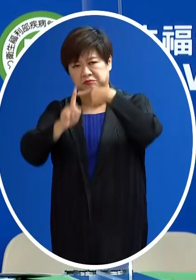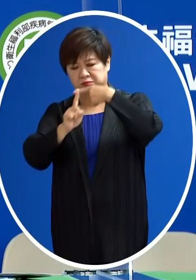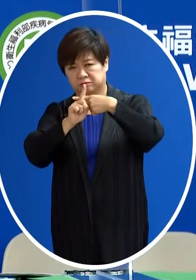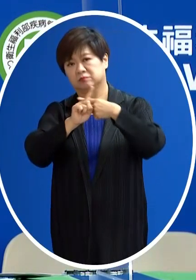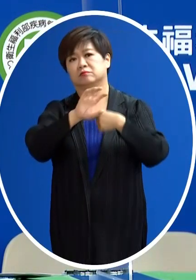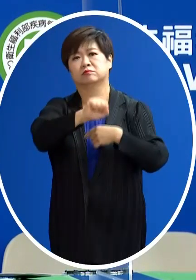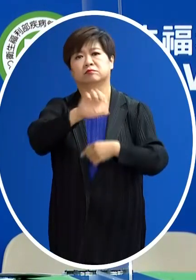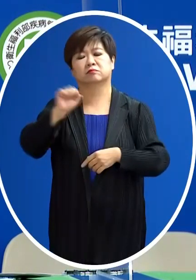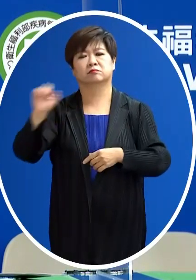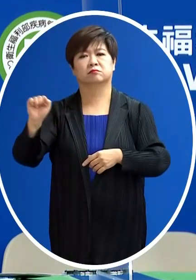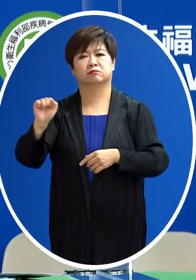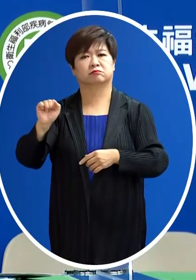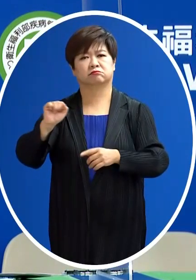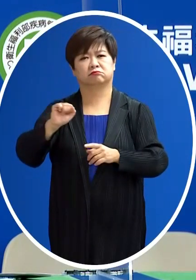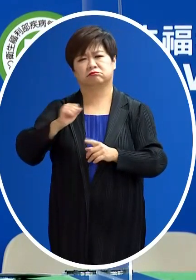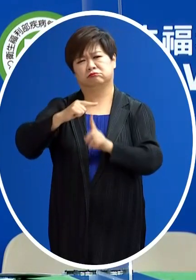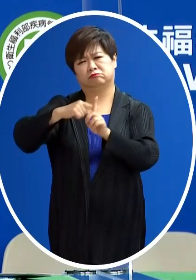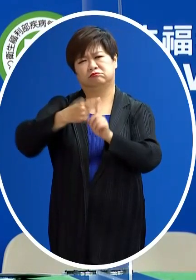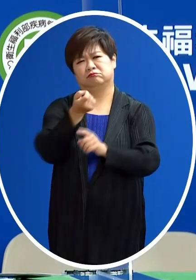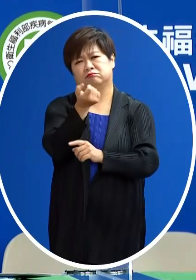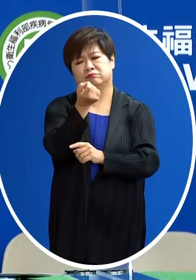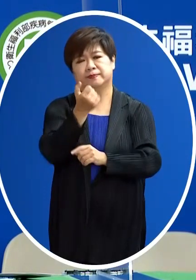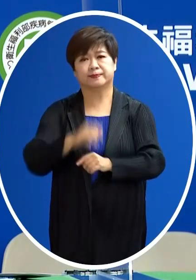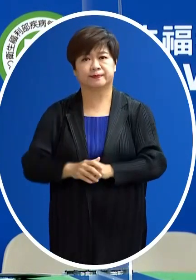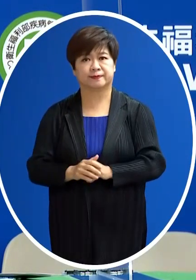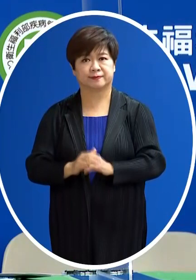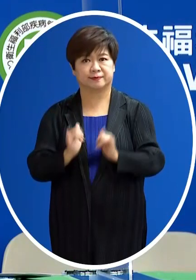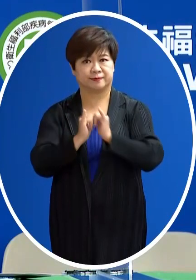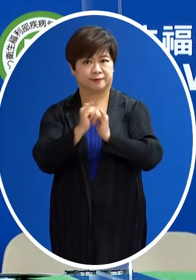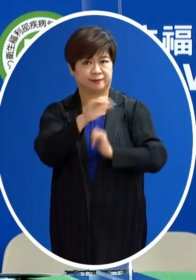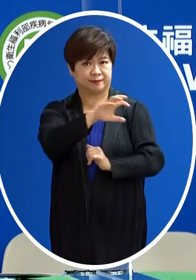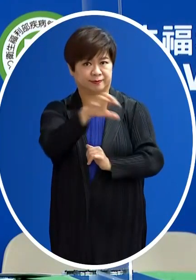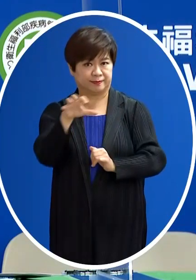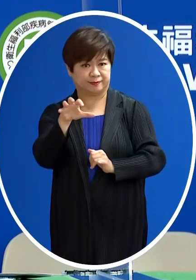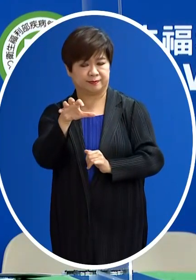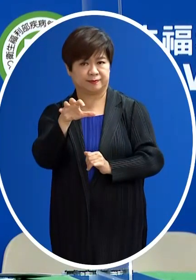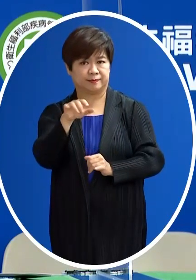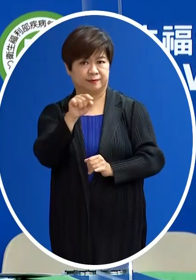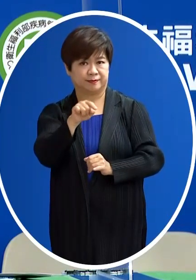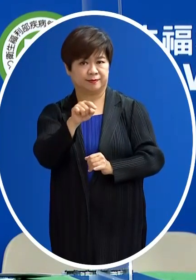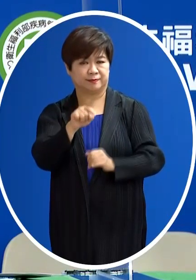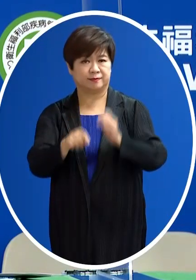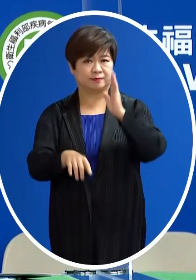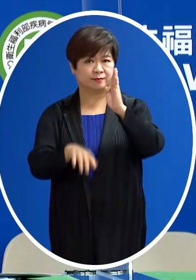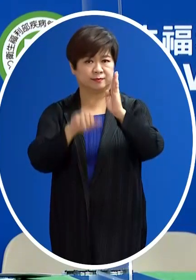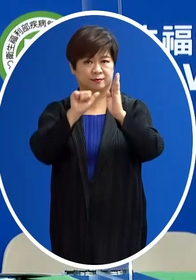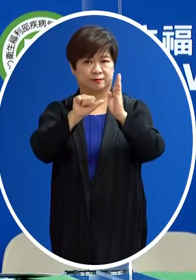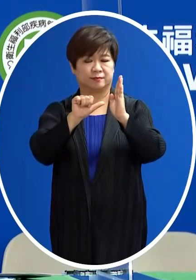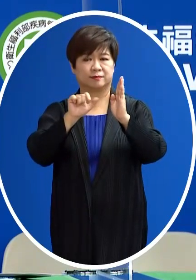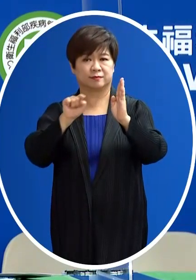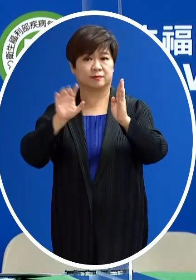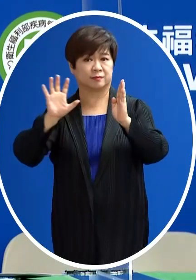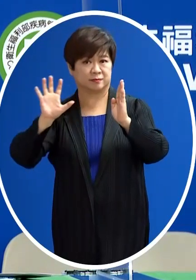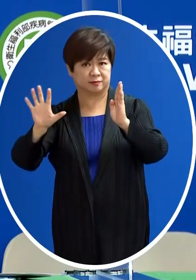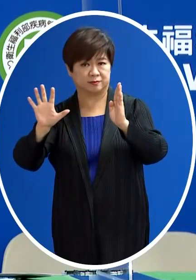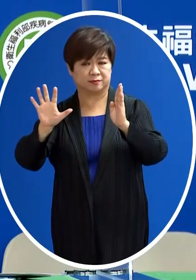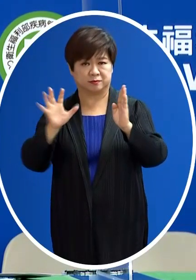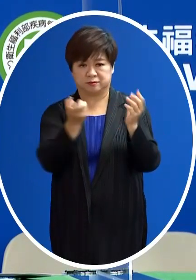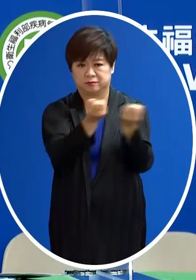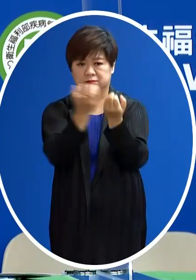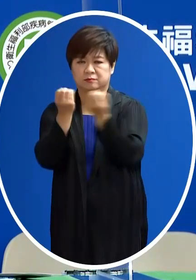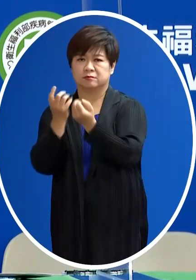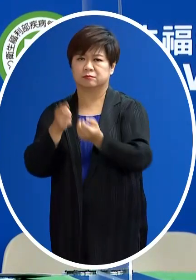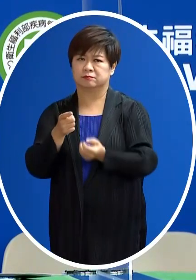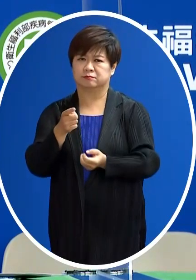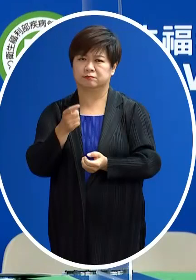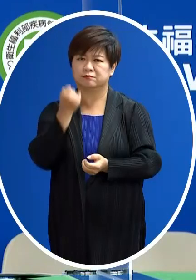都非常的低那所以顯現這個社區社區的這個BA.5的這個個案是更